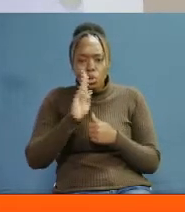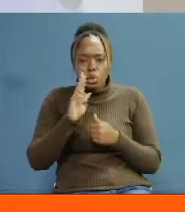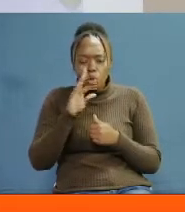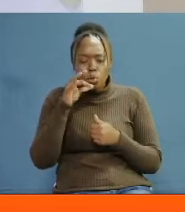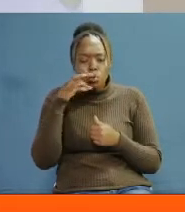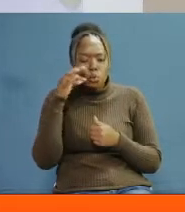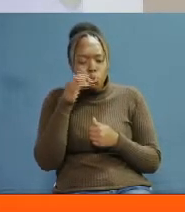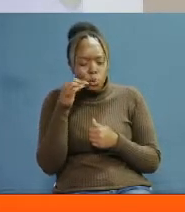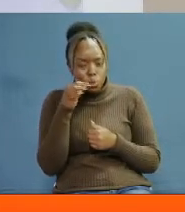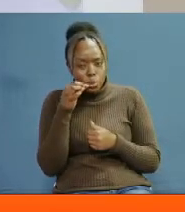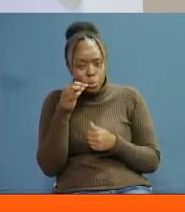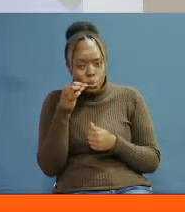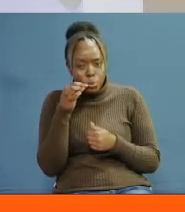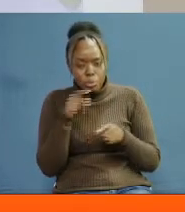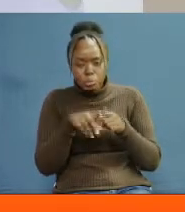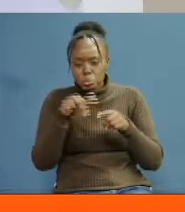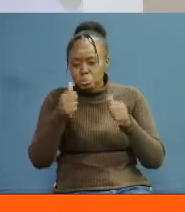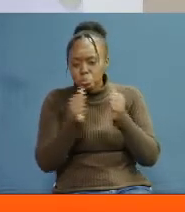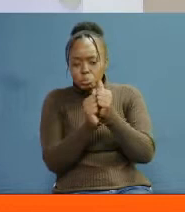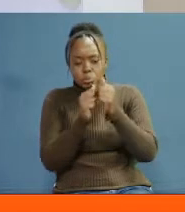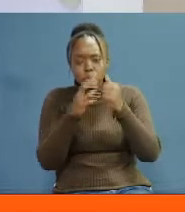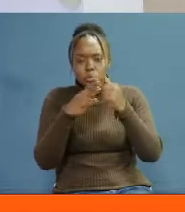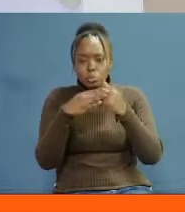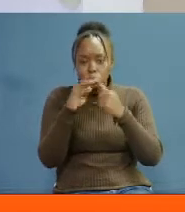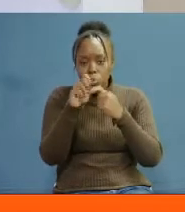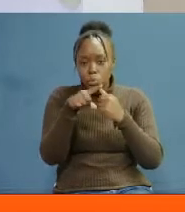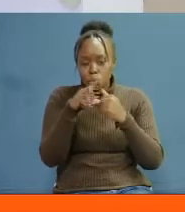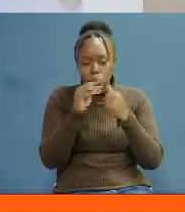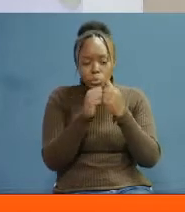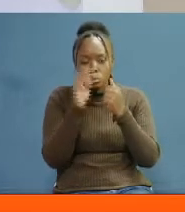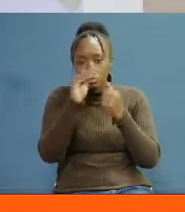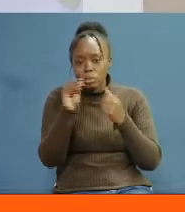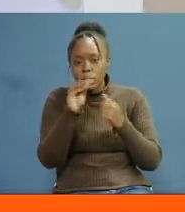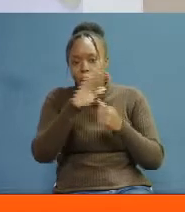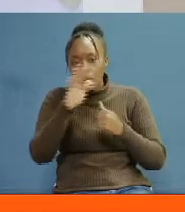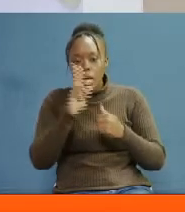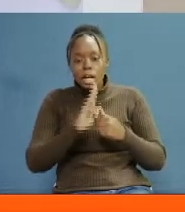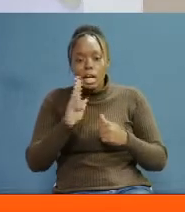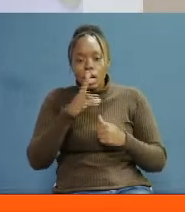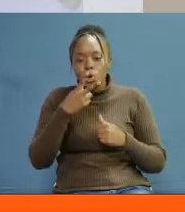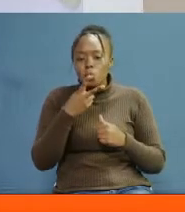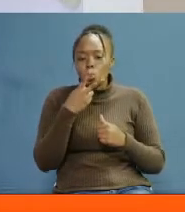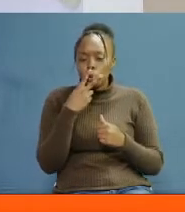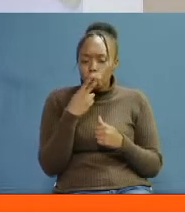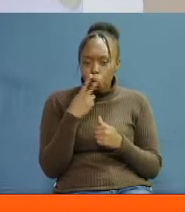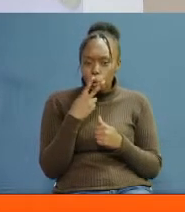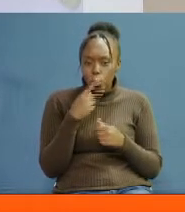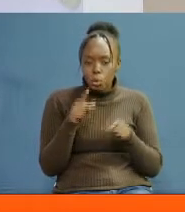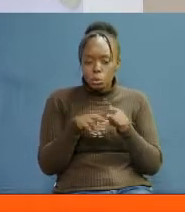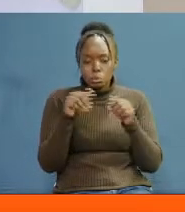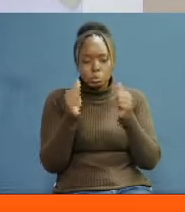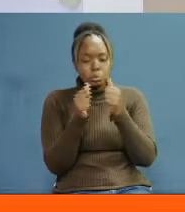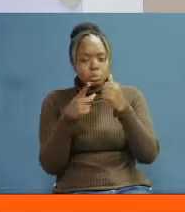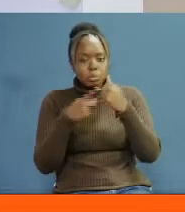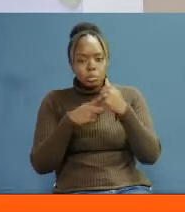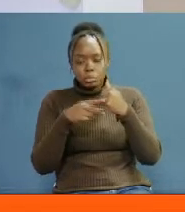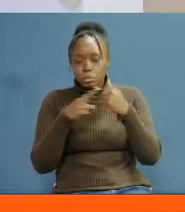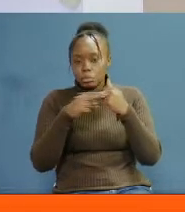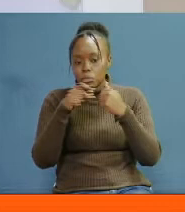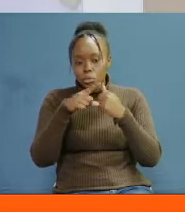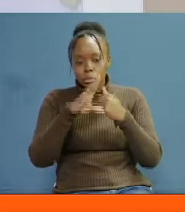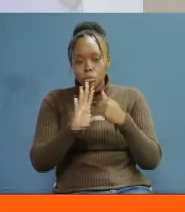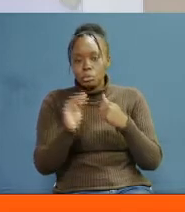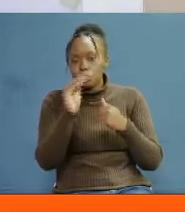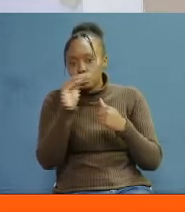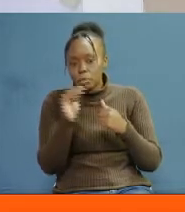drugs 14.4% have ever used tobacco 7.5% have ever